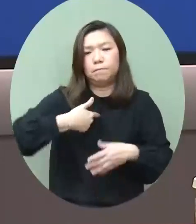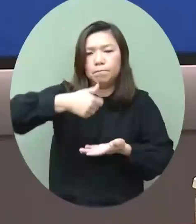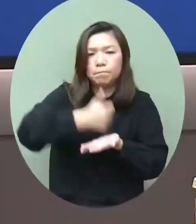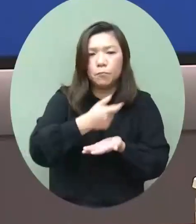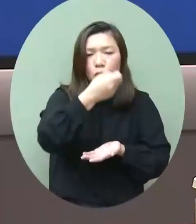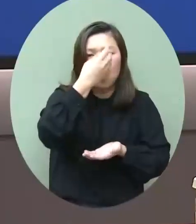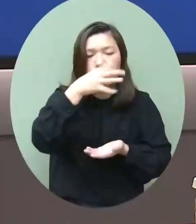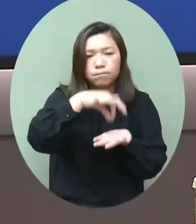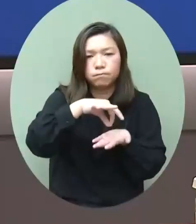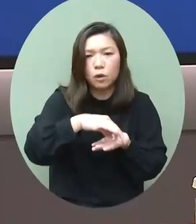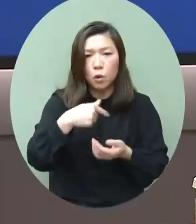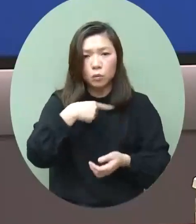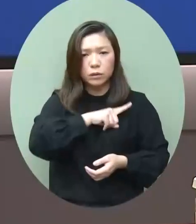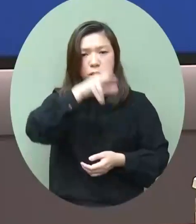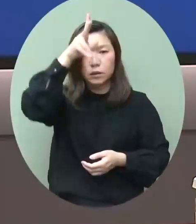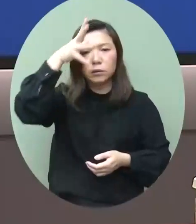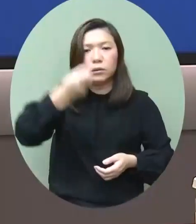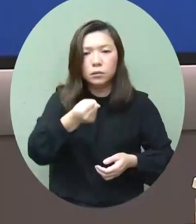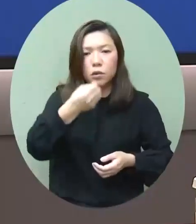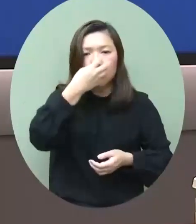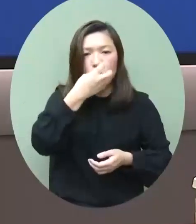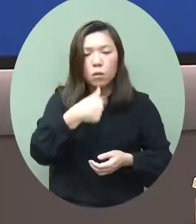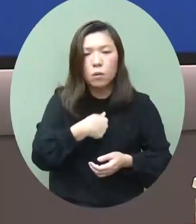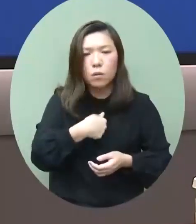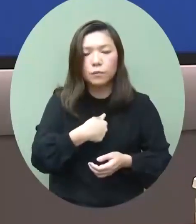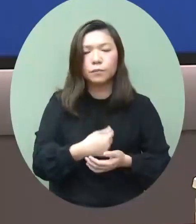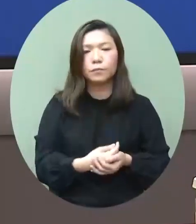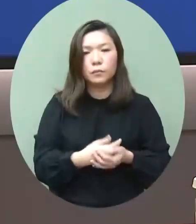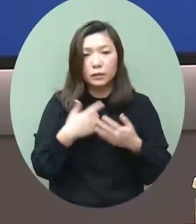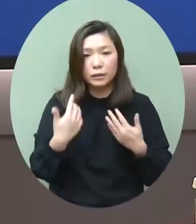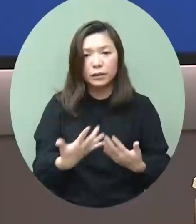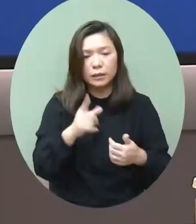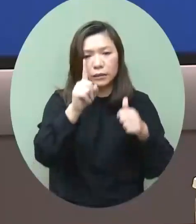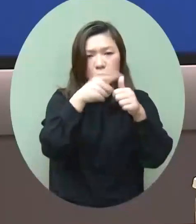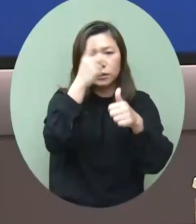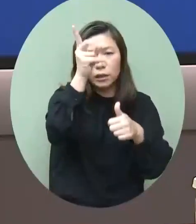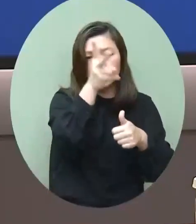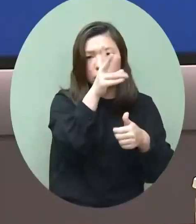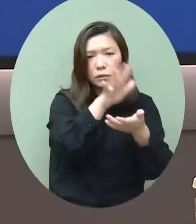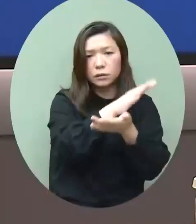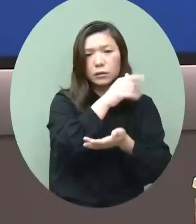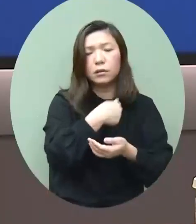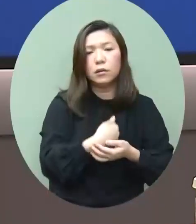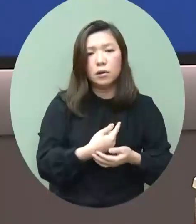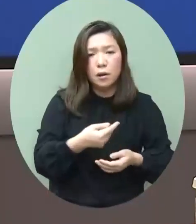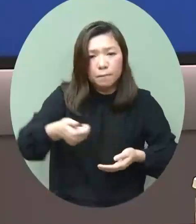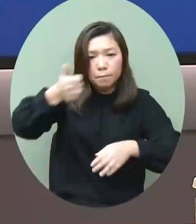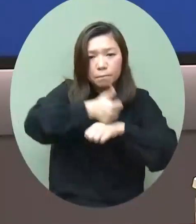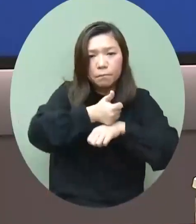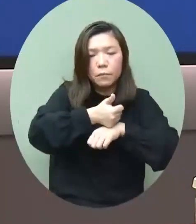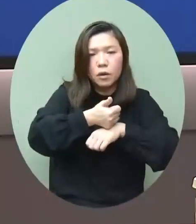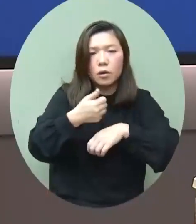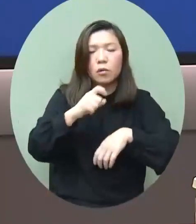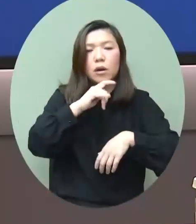位因為作為行政長官尤其是在本屆頭的兩年我是花了很多時間外訪